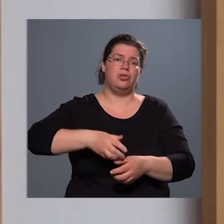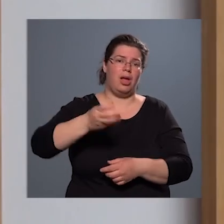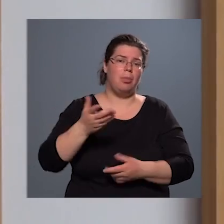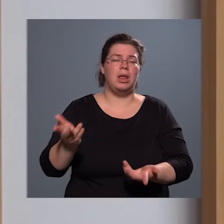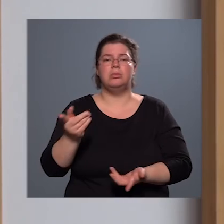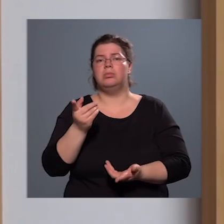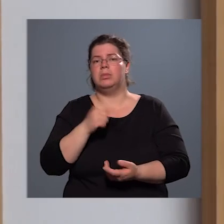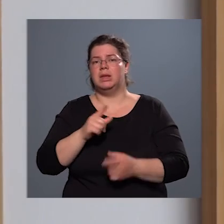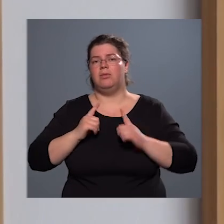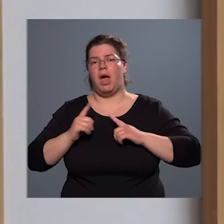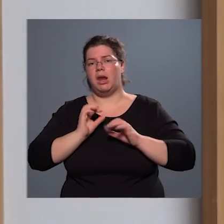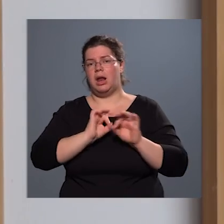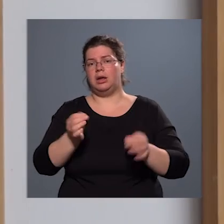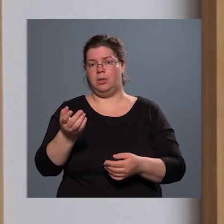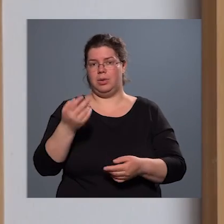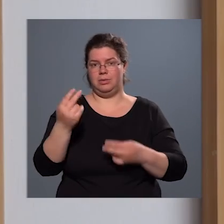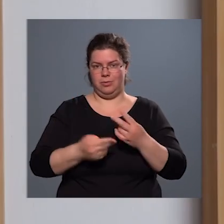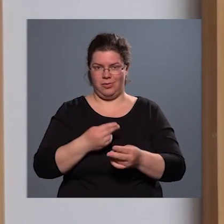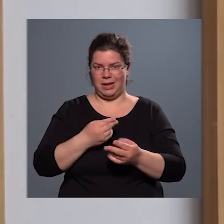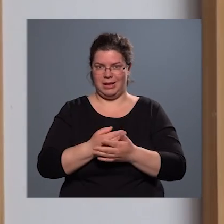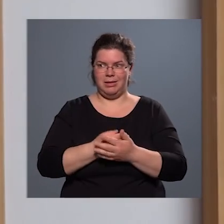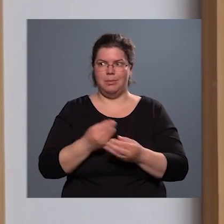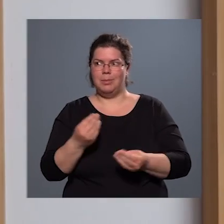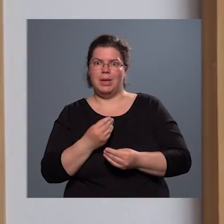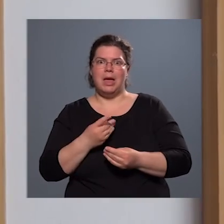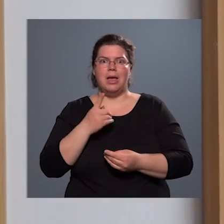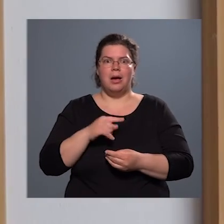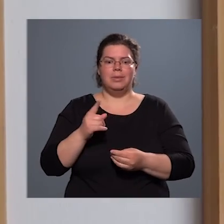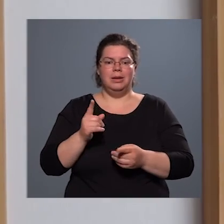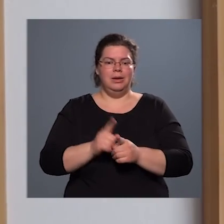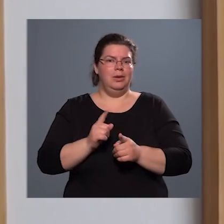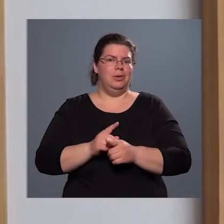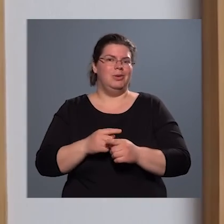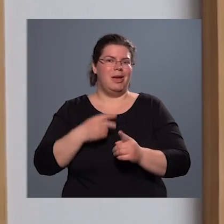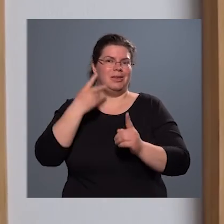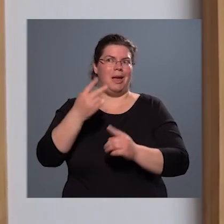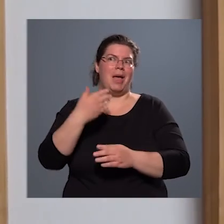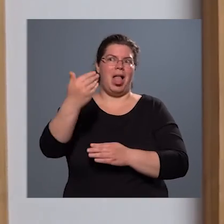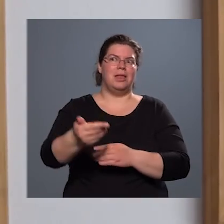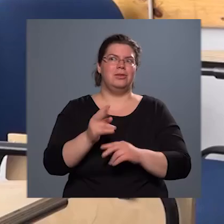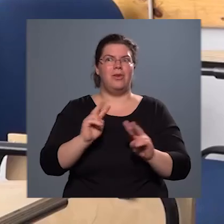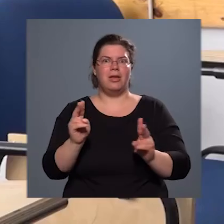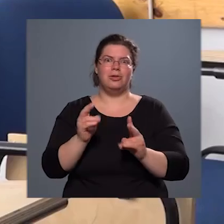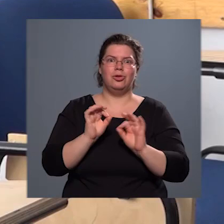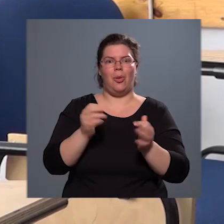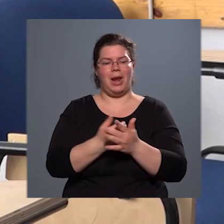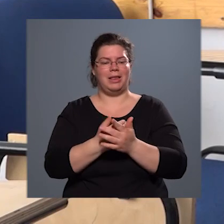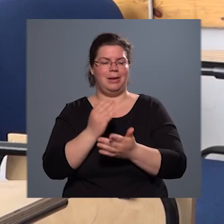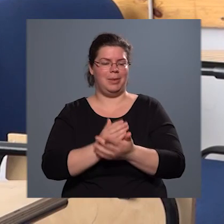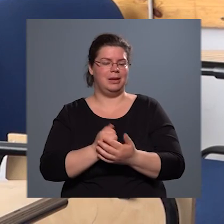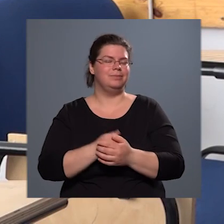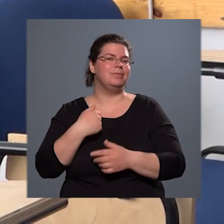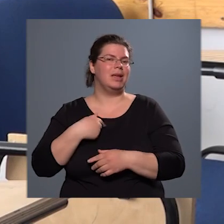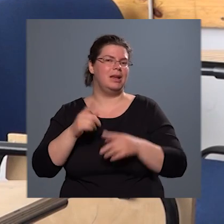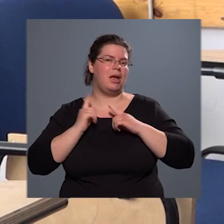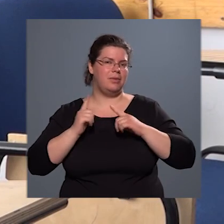legjobban, hogy vége legyen ennek? Mi az, ami úgy a szem előtt lebek, hogy az már jó lenne? Hát én azt várom, hogy